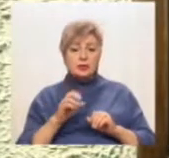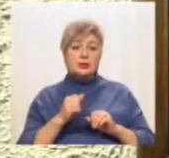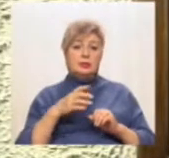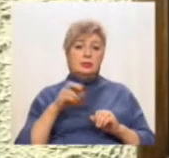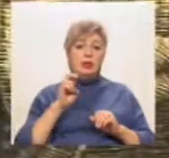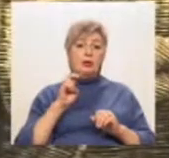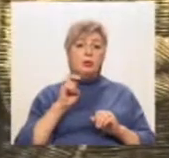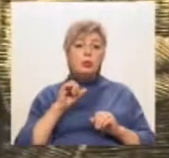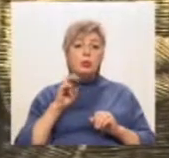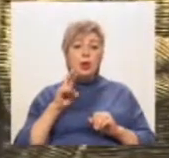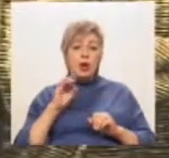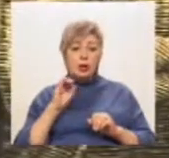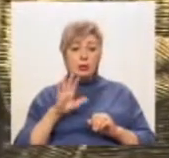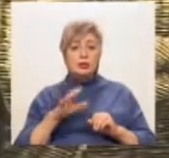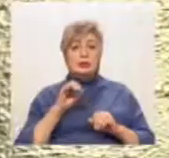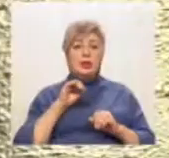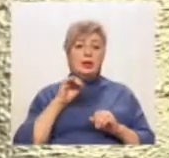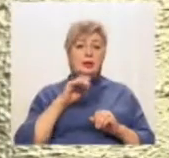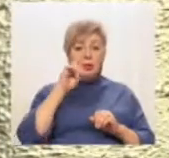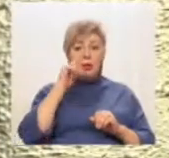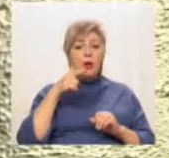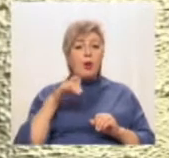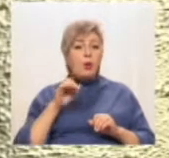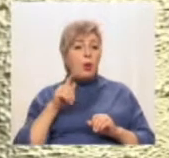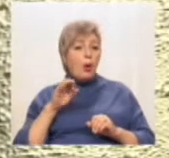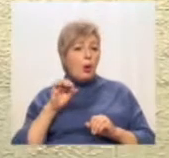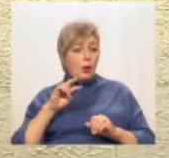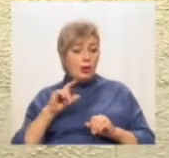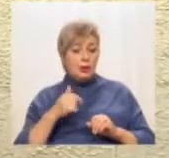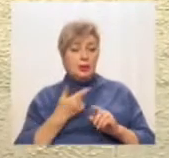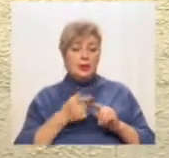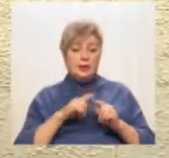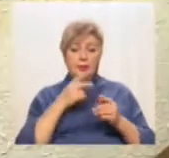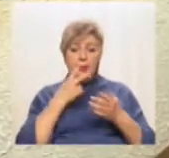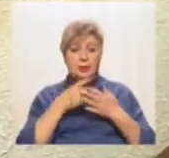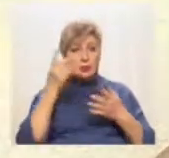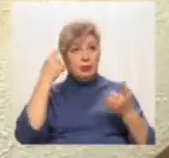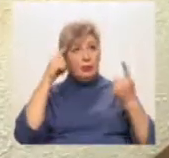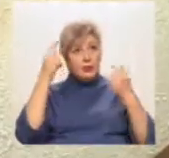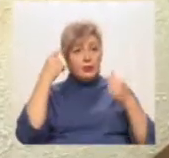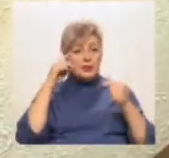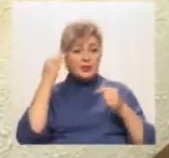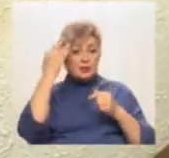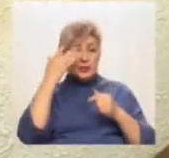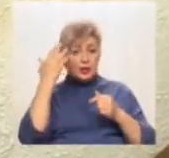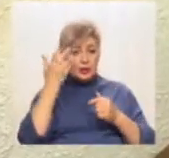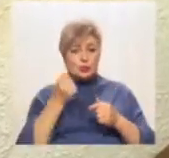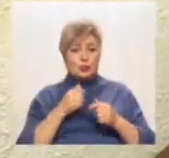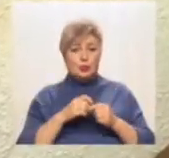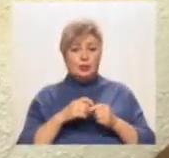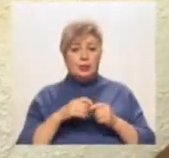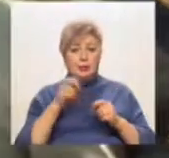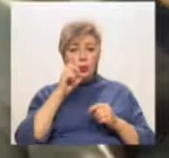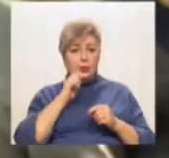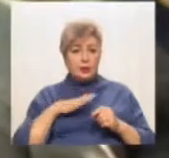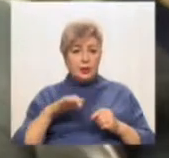Афанасьевич Булгаков, і Микола Васильович Гоголь, який показав містичну Україну у своїх творах». Один із відвідувачів, майстер гравіювання